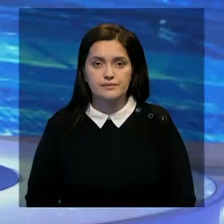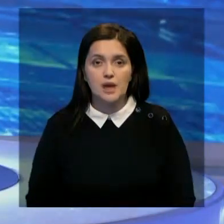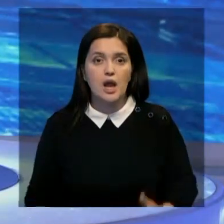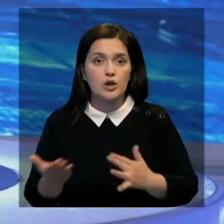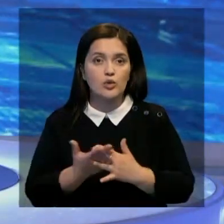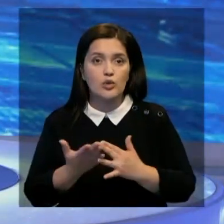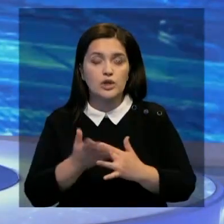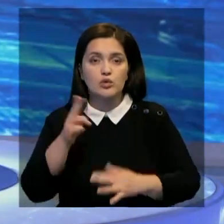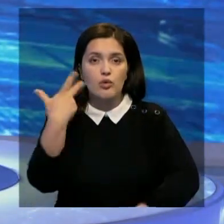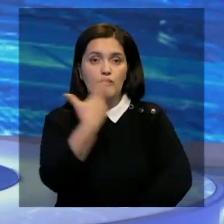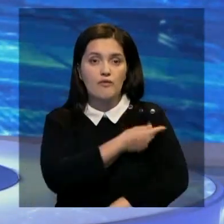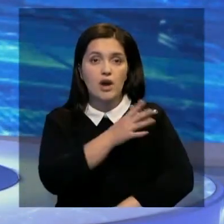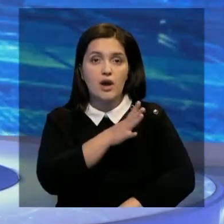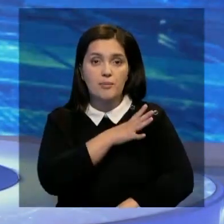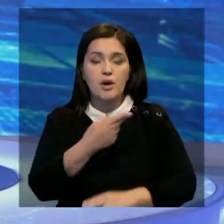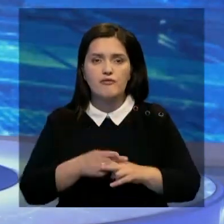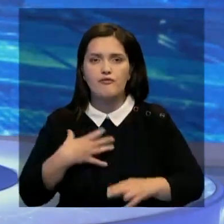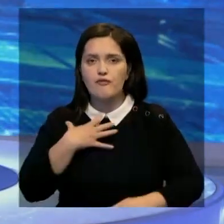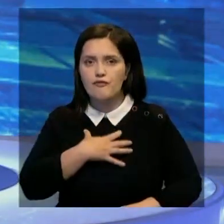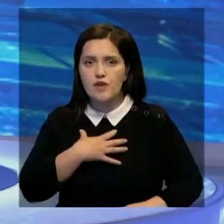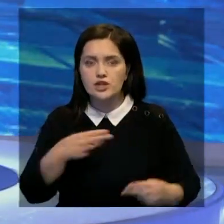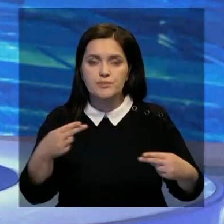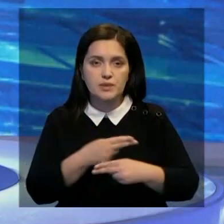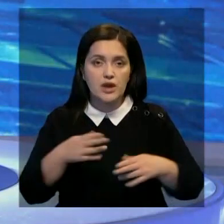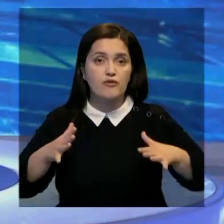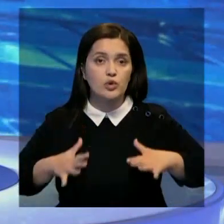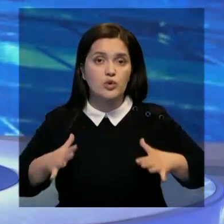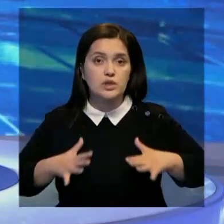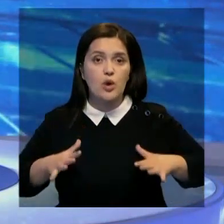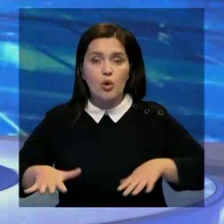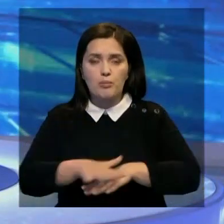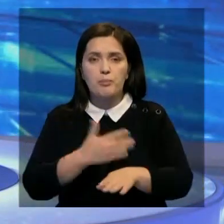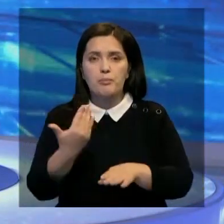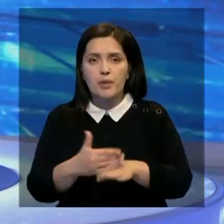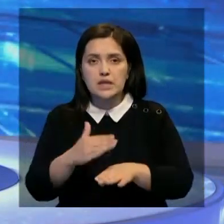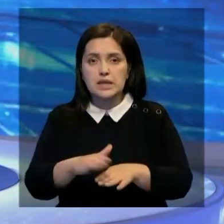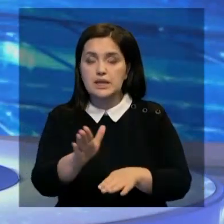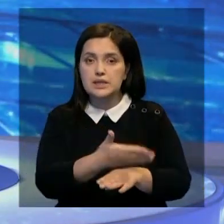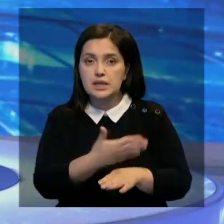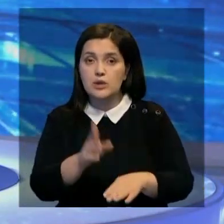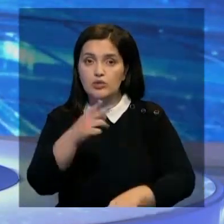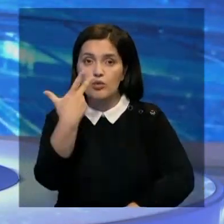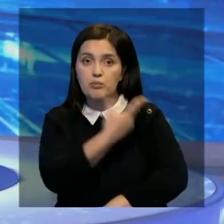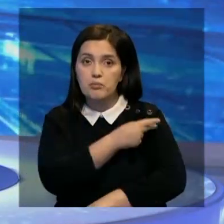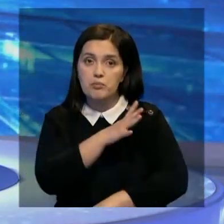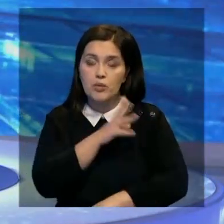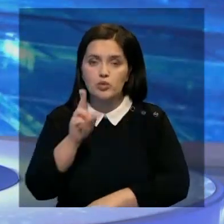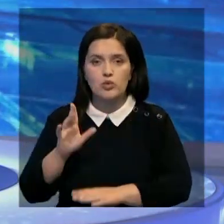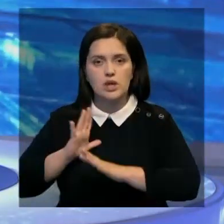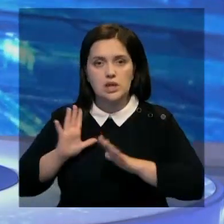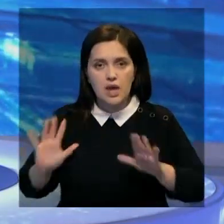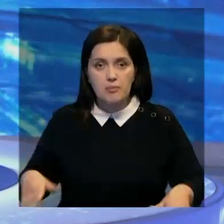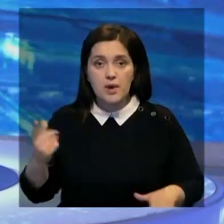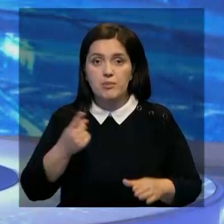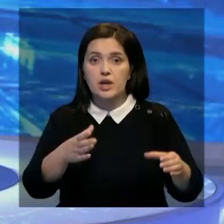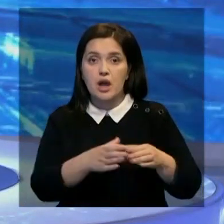Льготы для вакцинированных это одна из актуальных тем в Грузии. Общество там постепенно делится на привитых и нет.